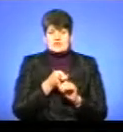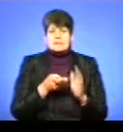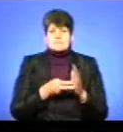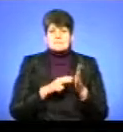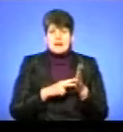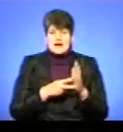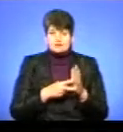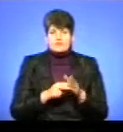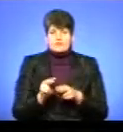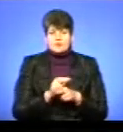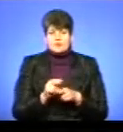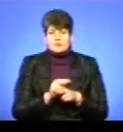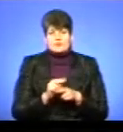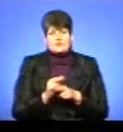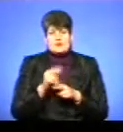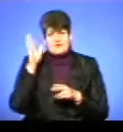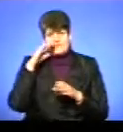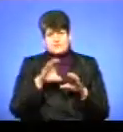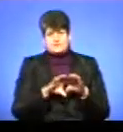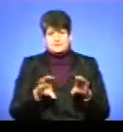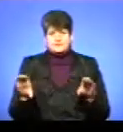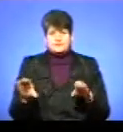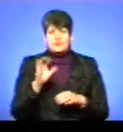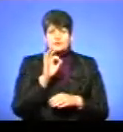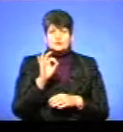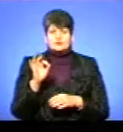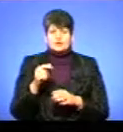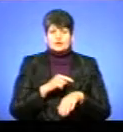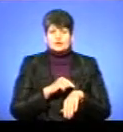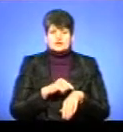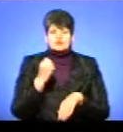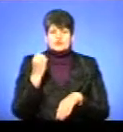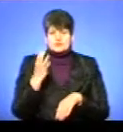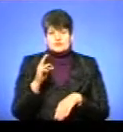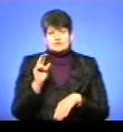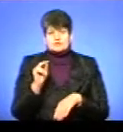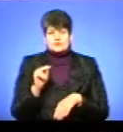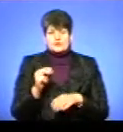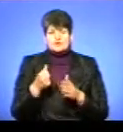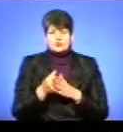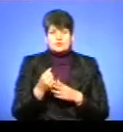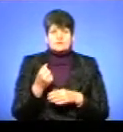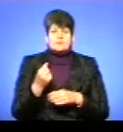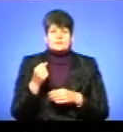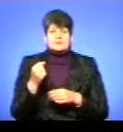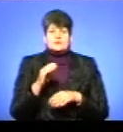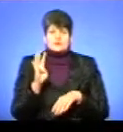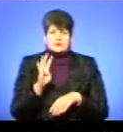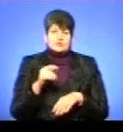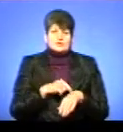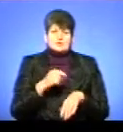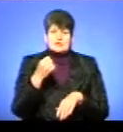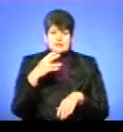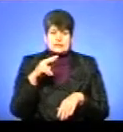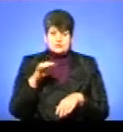промиванням водопровідних мереж. Від 0.00 годин 14 листопада до 24 години 15 листопада буде припинено